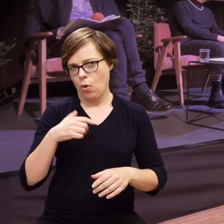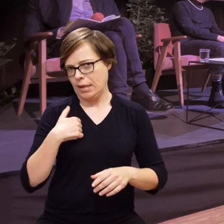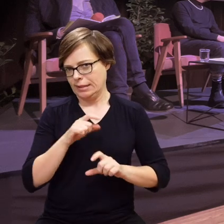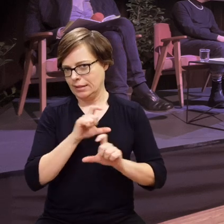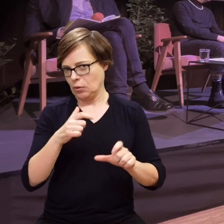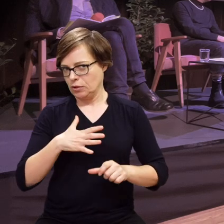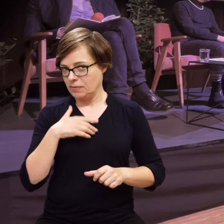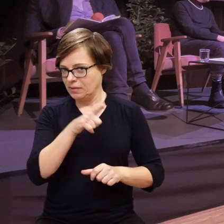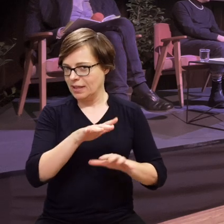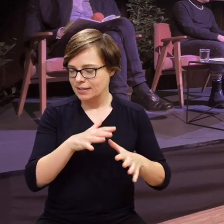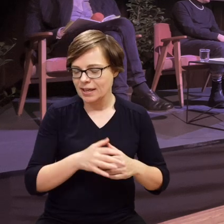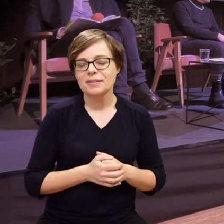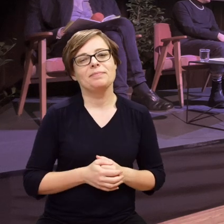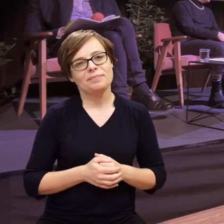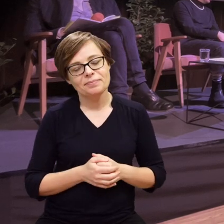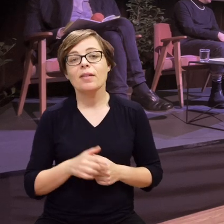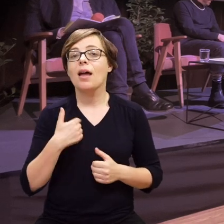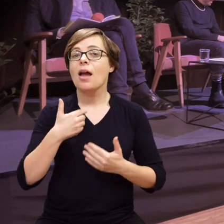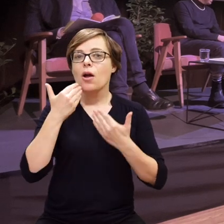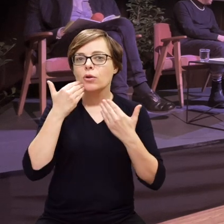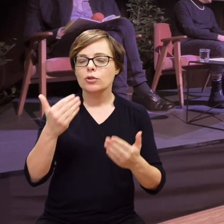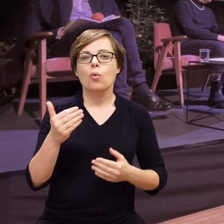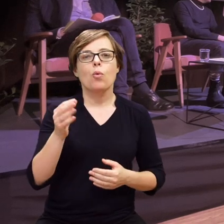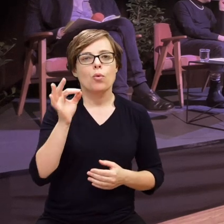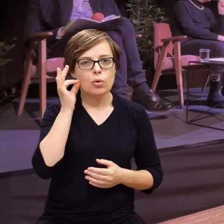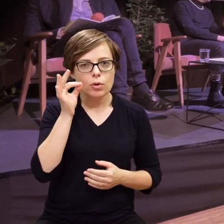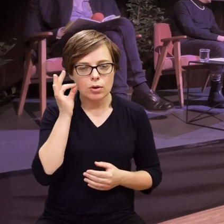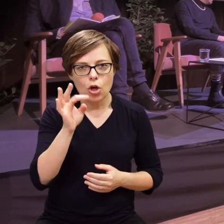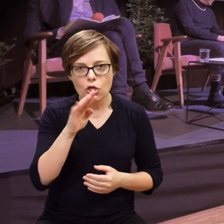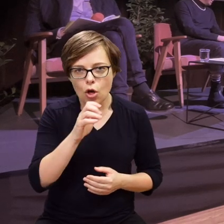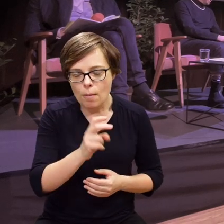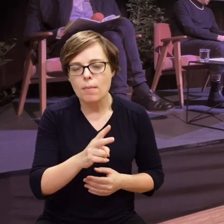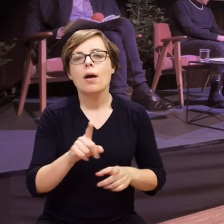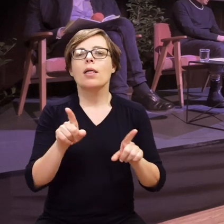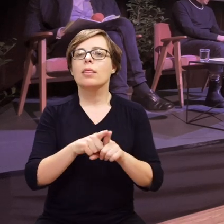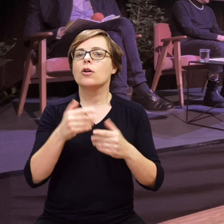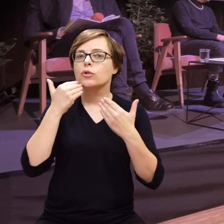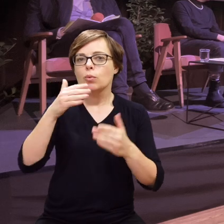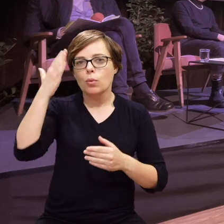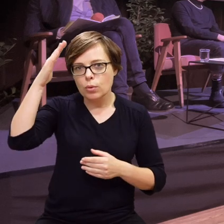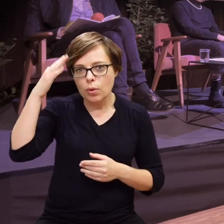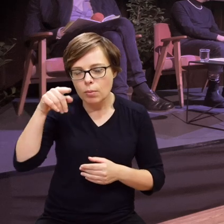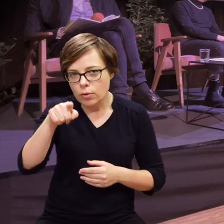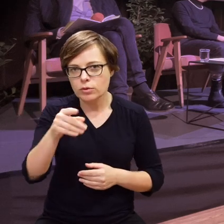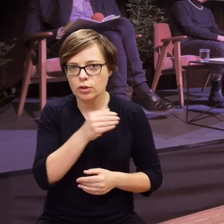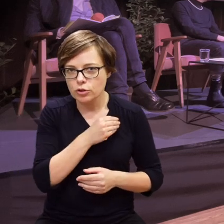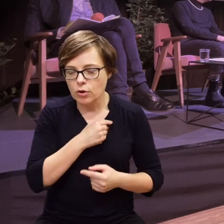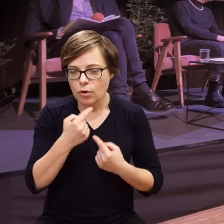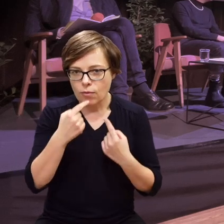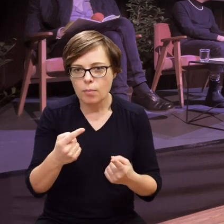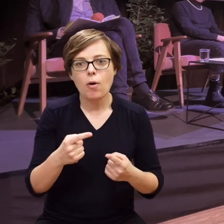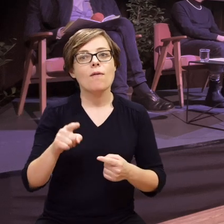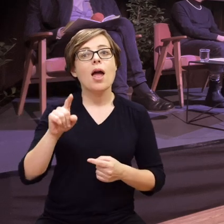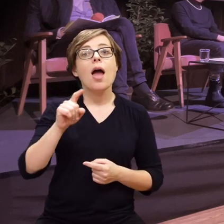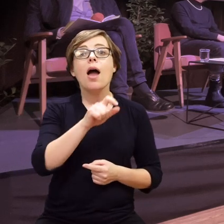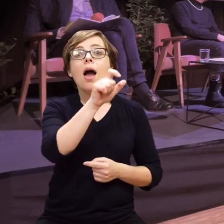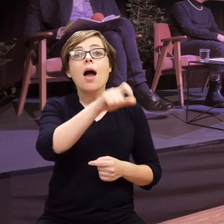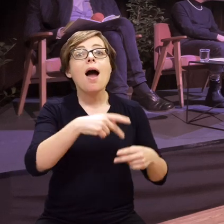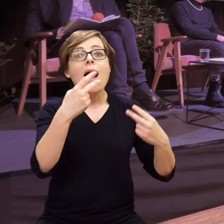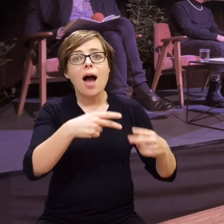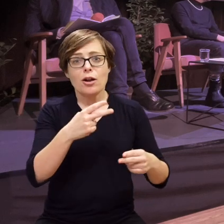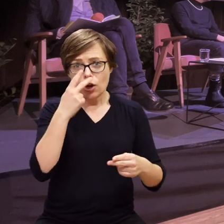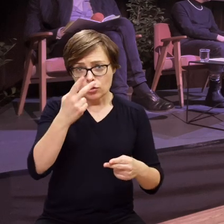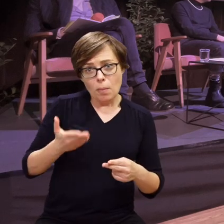Ty się stresujesz. Dziękuję Tomkowi, dziękuję Moniko też Tobie za bardzo szczerą wypowiedź. Aniu, zobacz, wszyscy tu